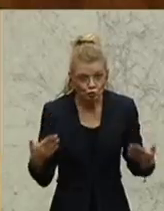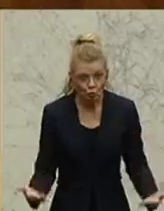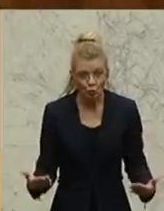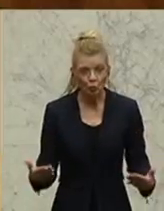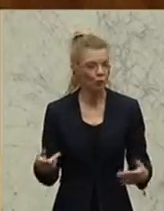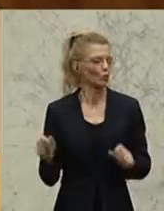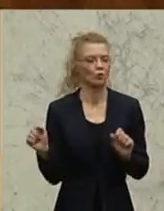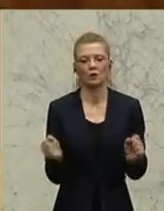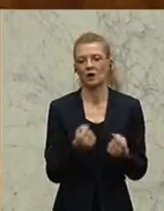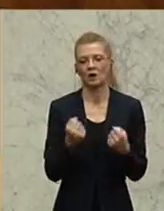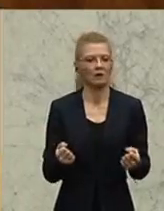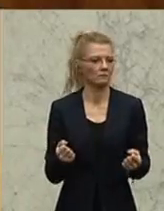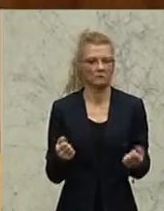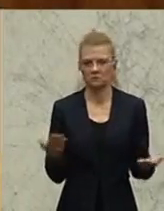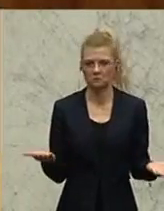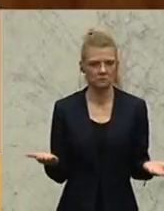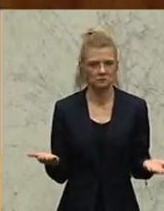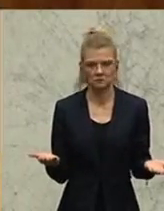so nicht stehen gelassen werden kann.